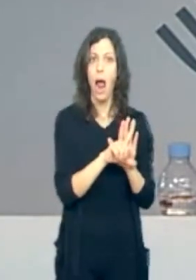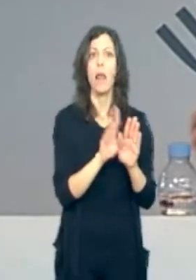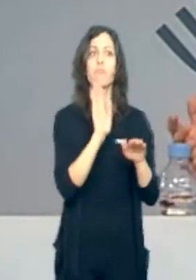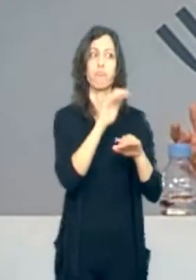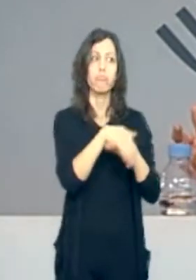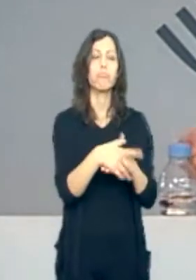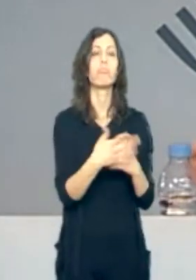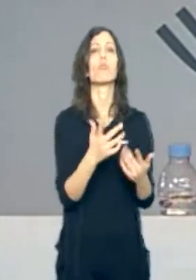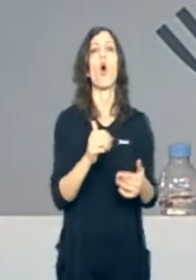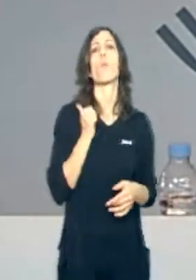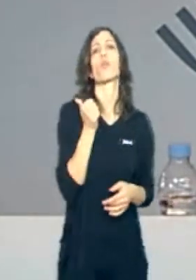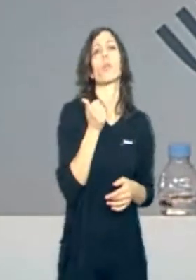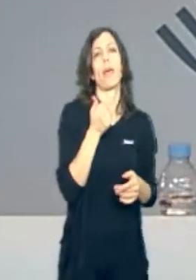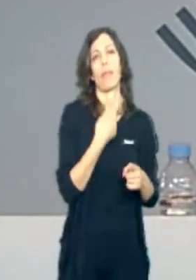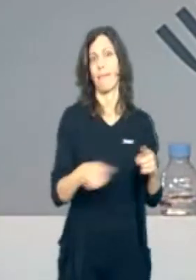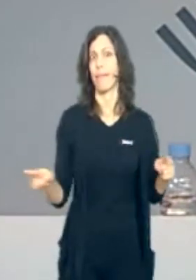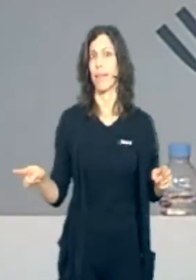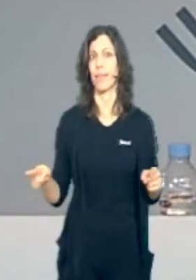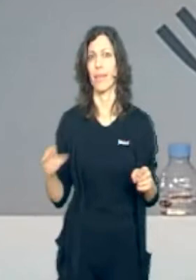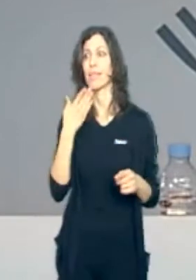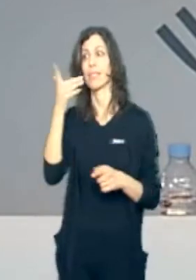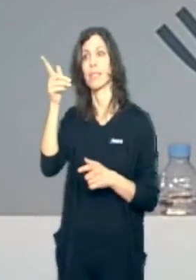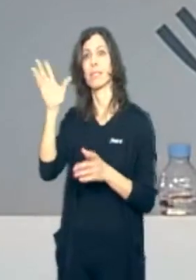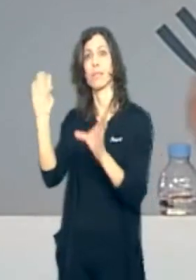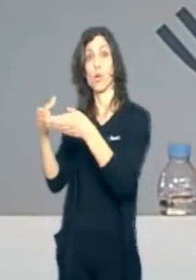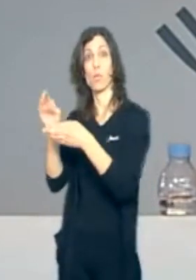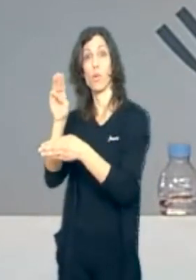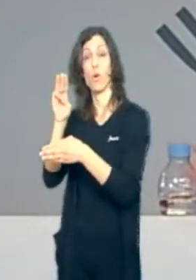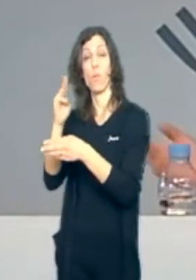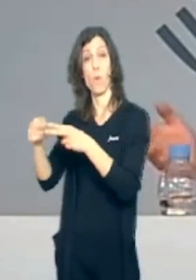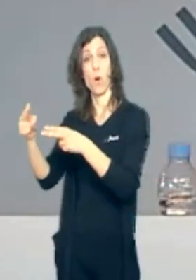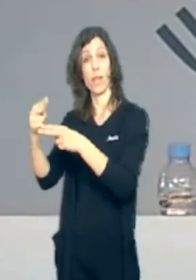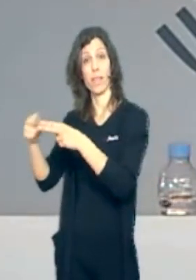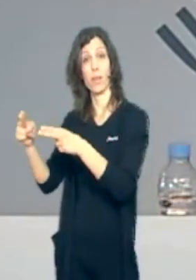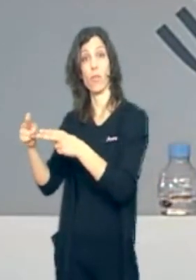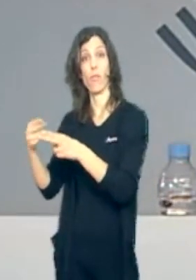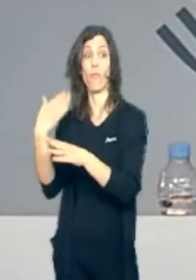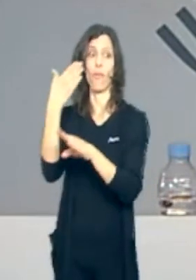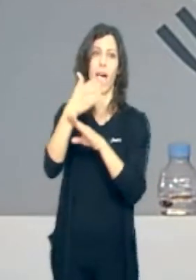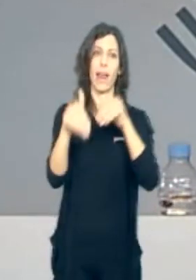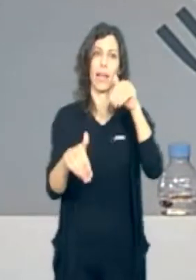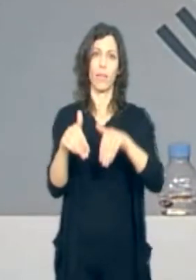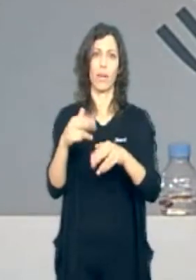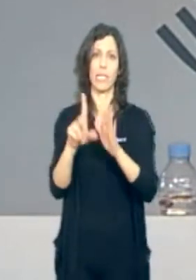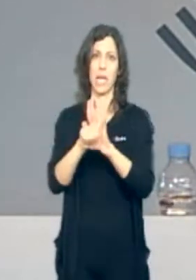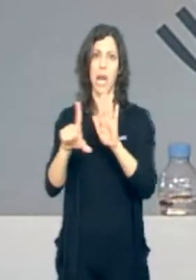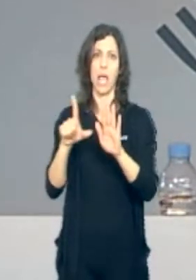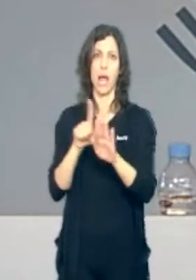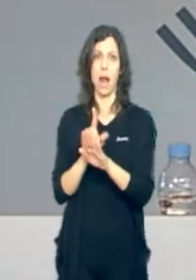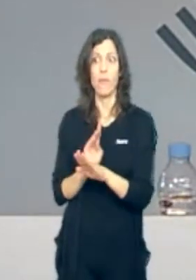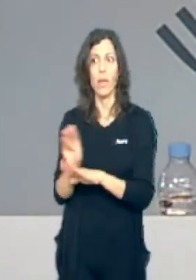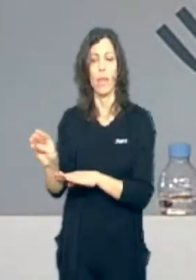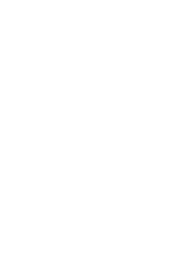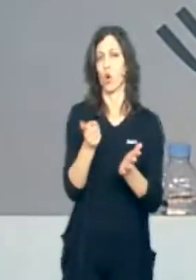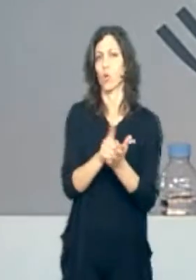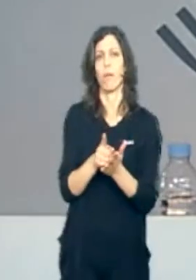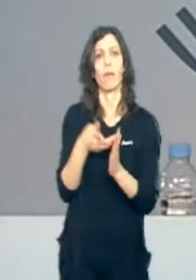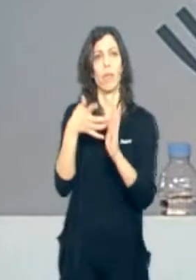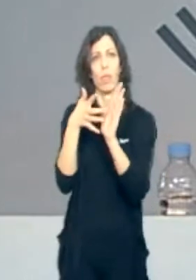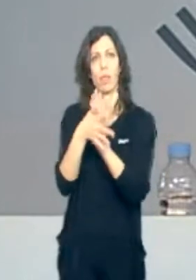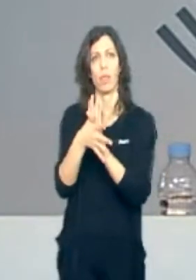pues no té les mateixes oportunitats que el que trenca les regles del joc i va a les eleccions de manera ilegal. Finançat de manera ilegal.